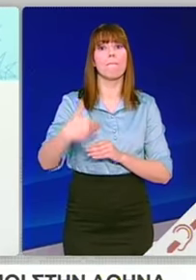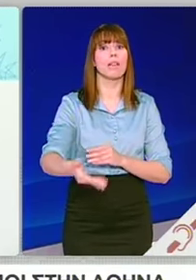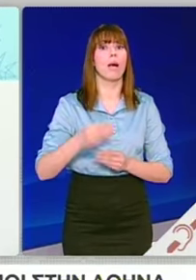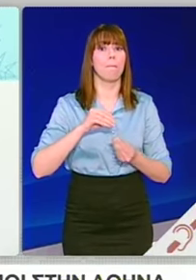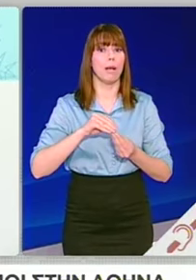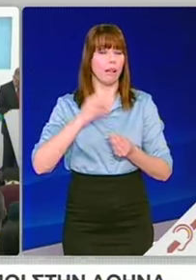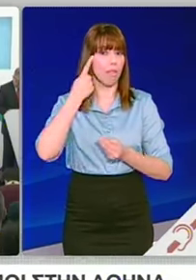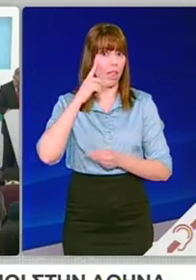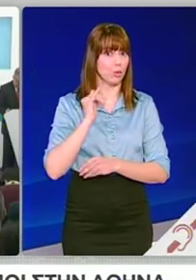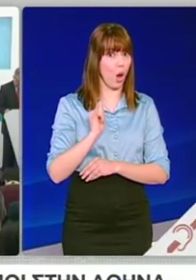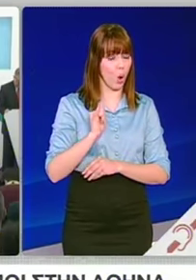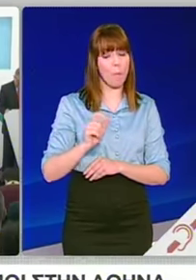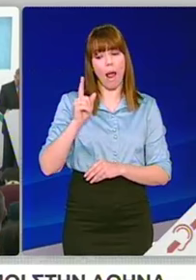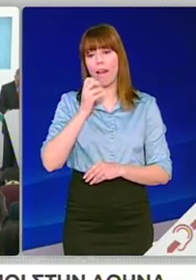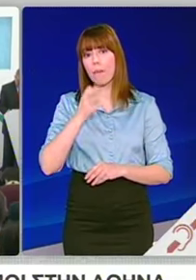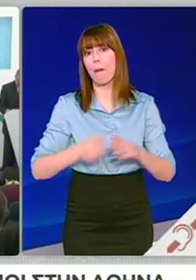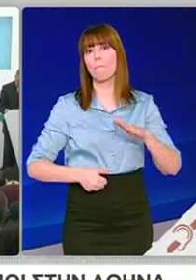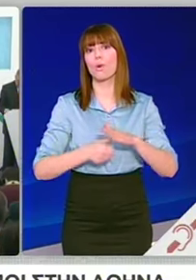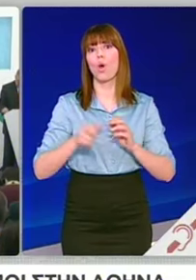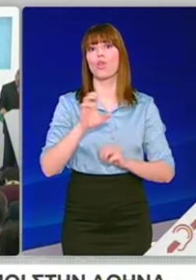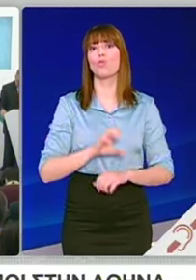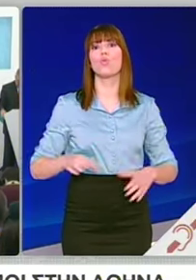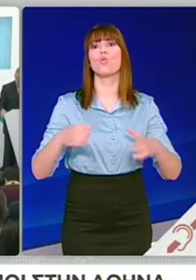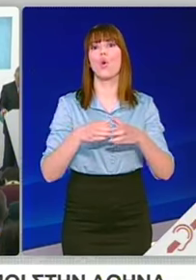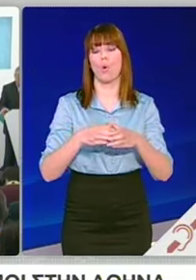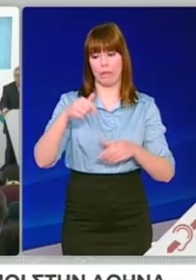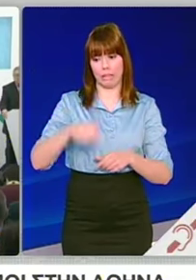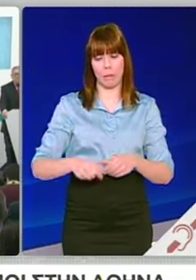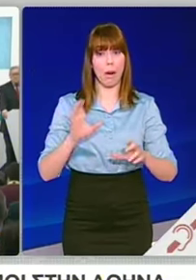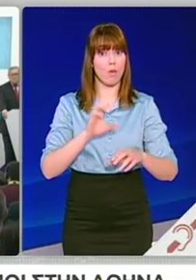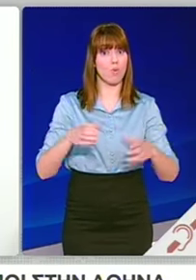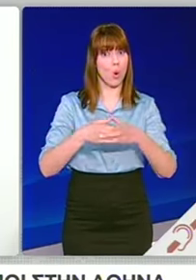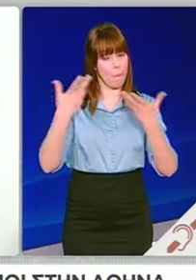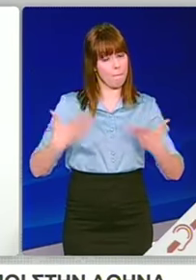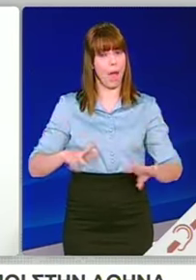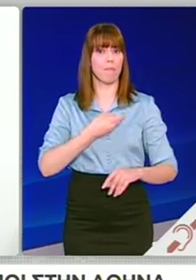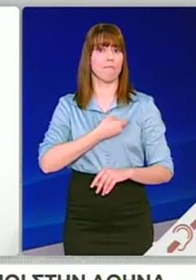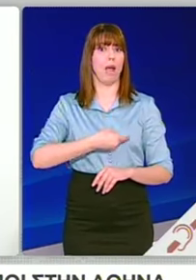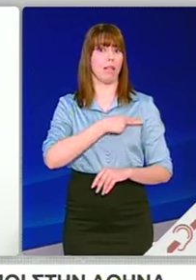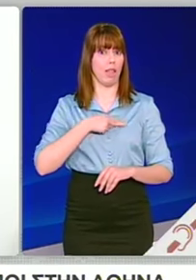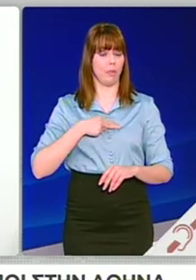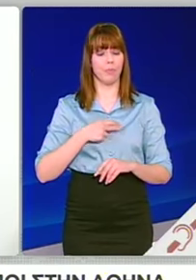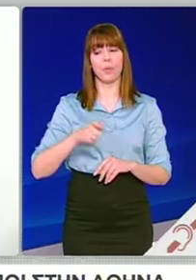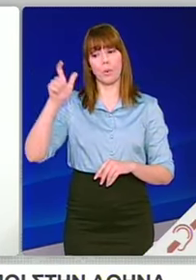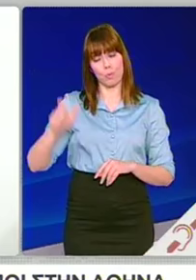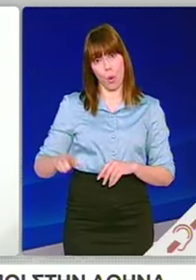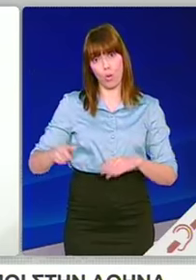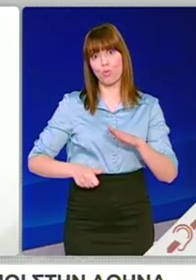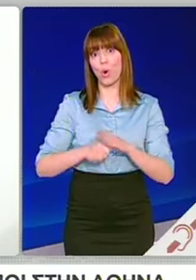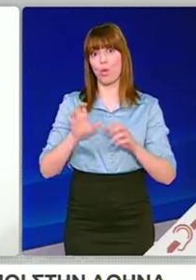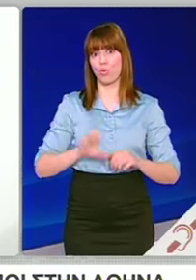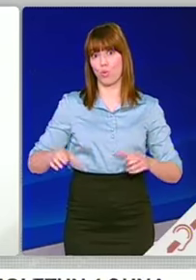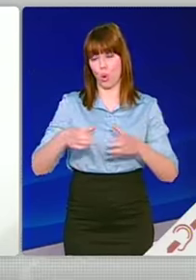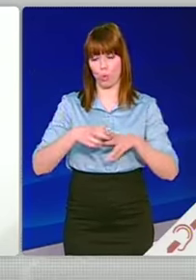ο Γερούν Ντάισελμπλουν μετά το σημερινό Eurogroup στη Μάλτα. Ο πρόεδρος του Eurogroup αλλά και ο Υπουργός Οικονομικών, Ευκλήβης Τσακαλώτος